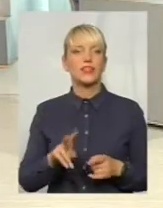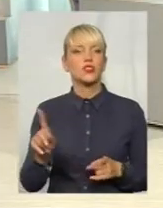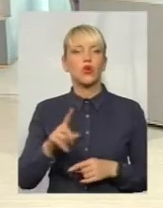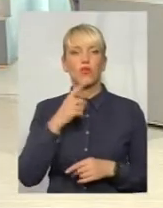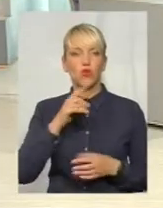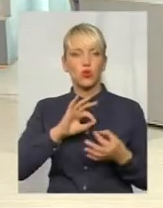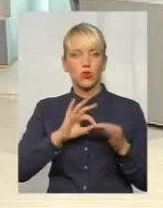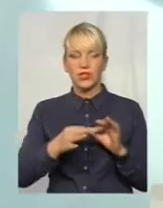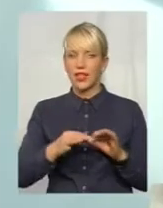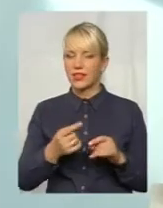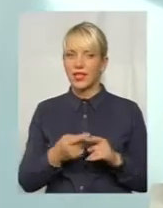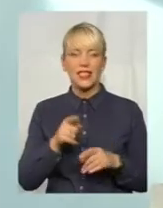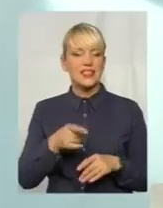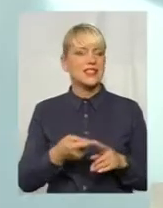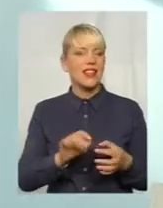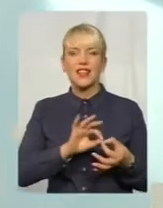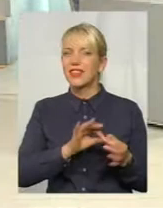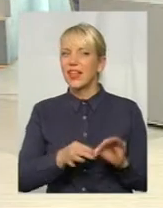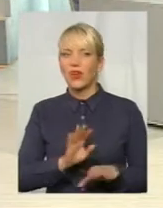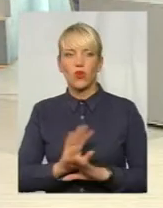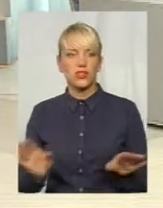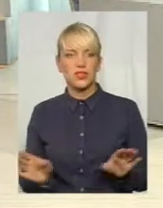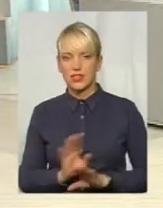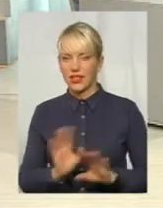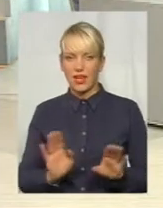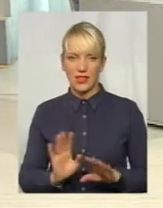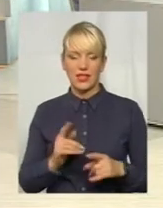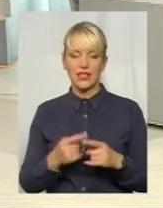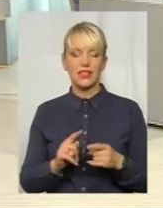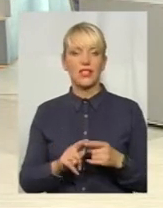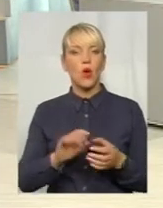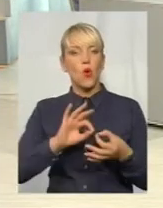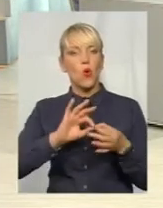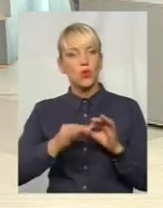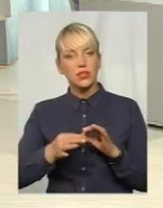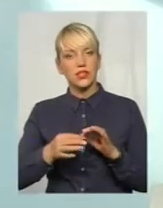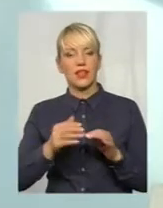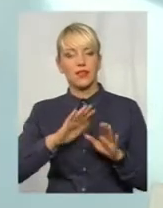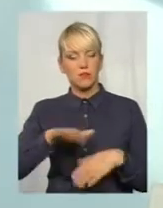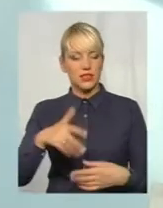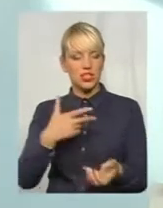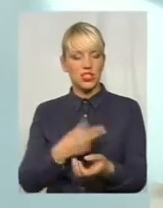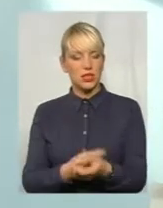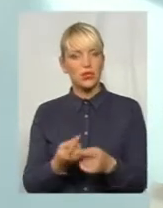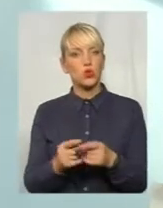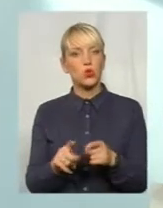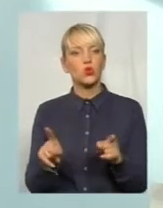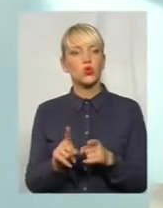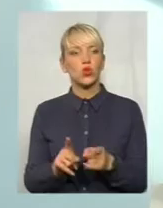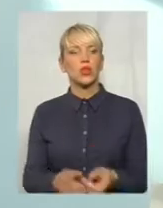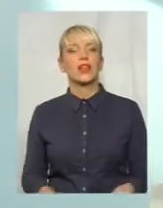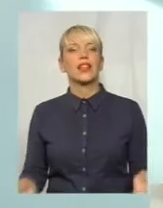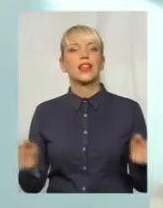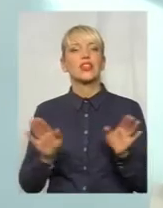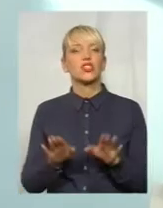не ускладнення. Ускладнення після щеплення, це, в принципі, тоді, коли воно залишається на все життя. Тут, якраз, це називається непередбачувана